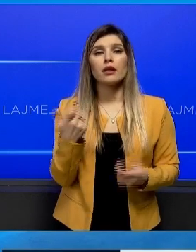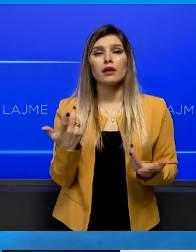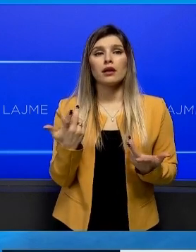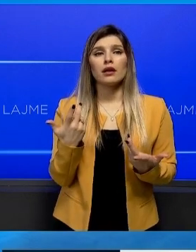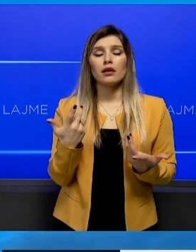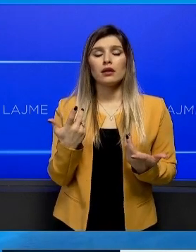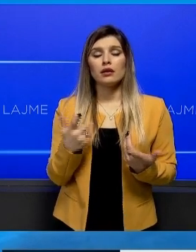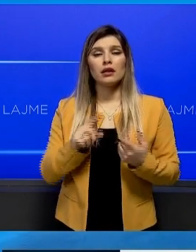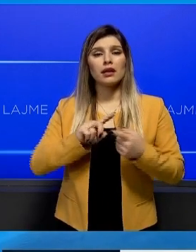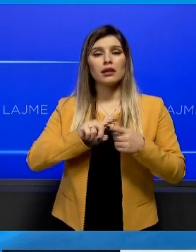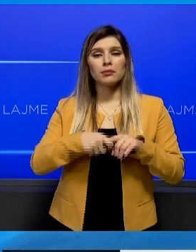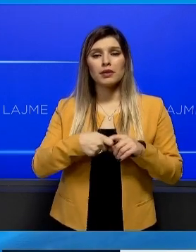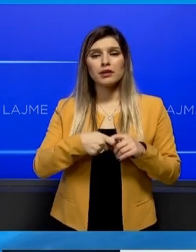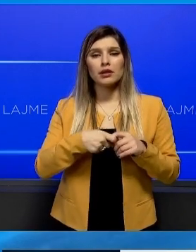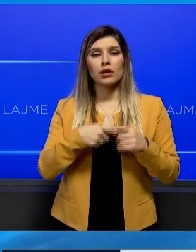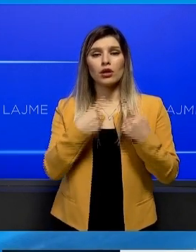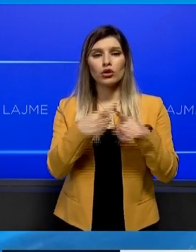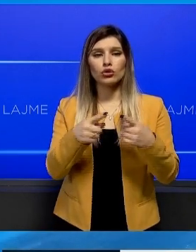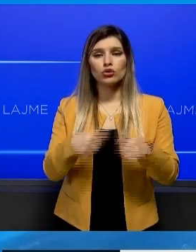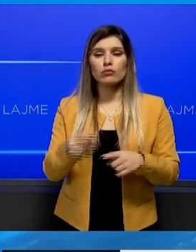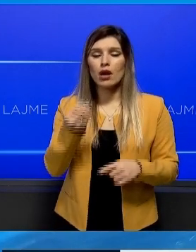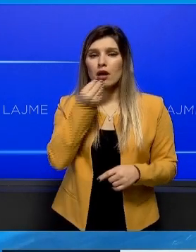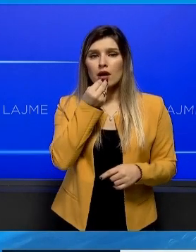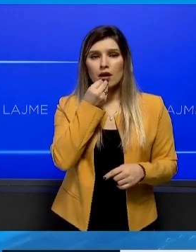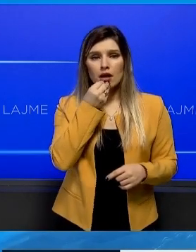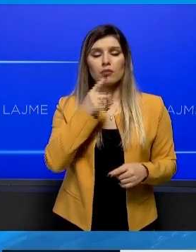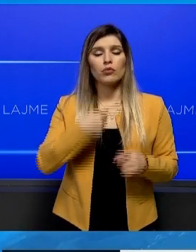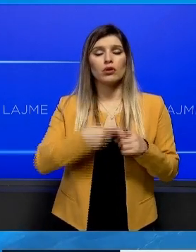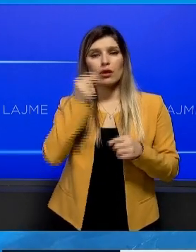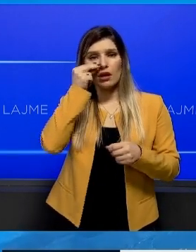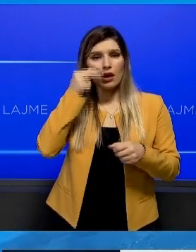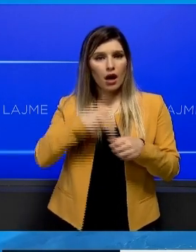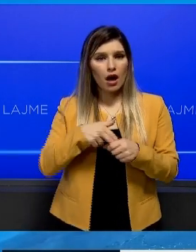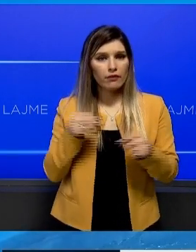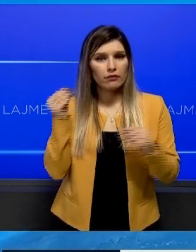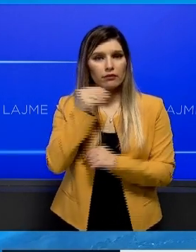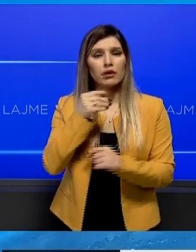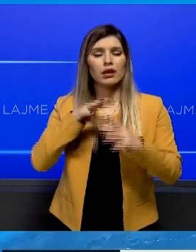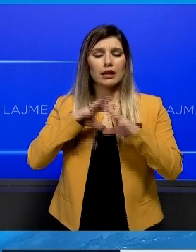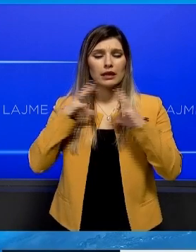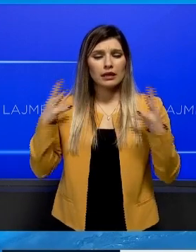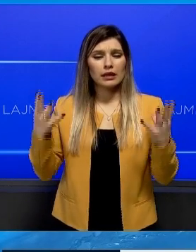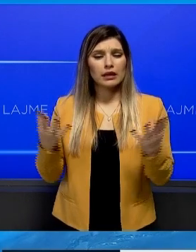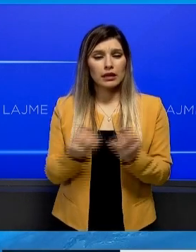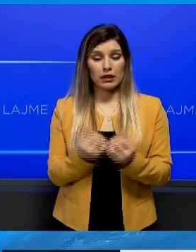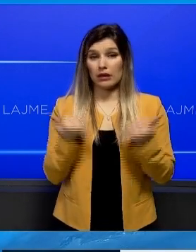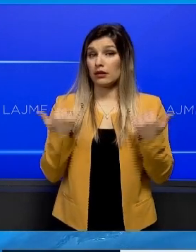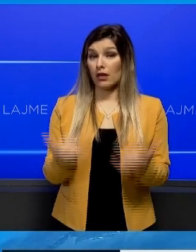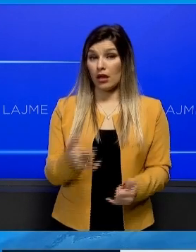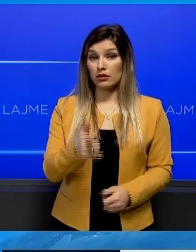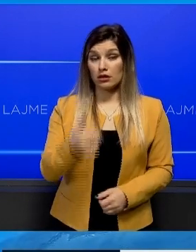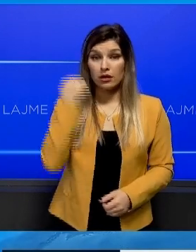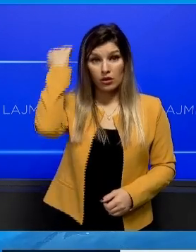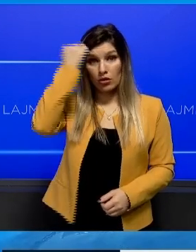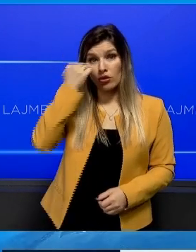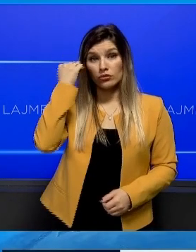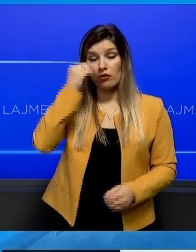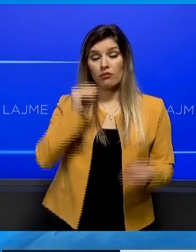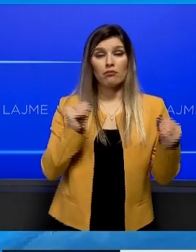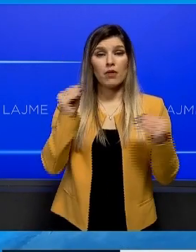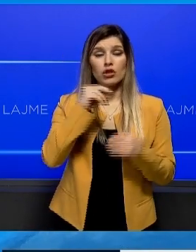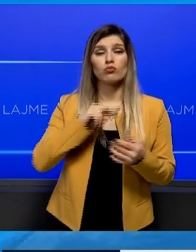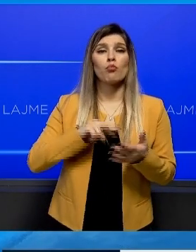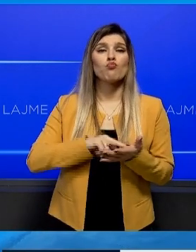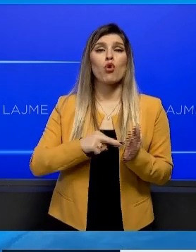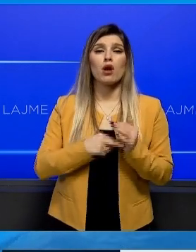filluar nga kriza e ngritës e dërëqmimit të naftës, dhe kur kriza i shtot që në Kosovë shumë të e përprodohet politikë, se